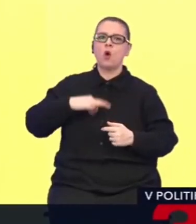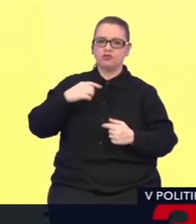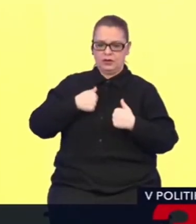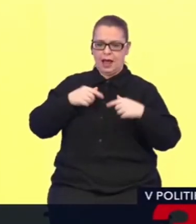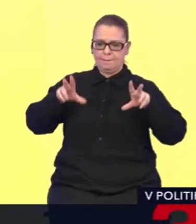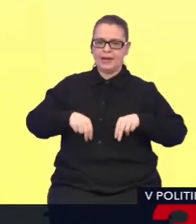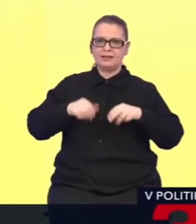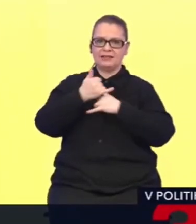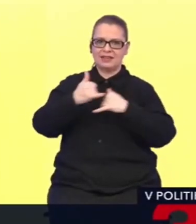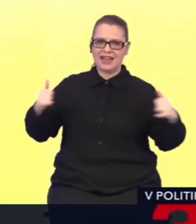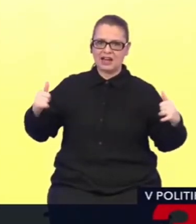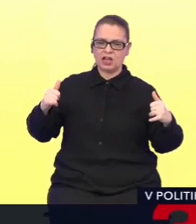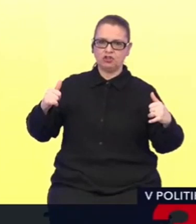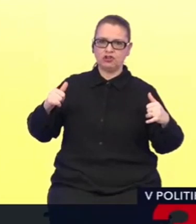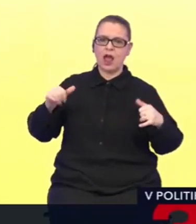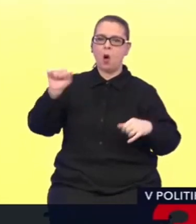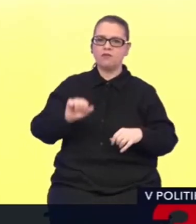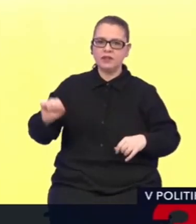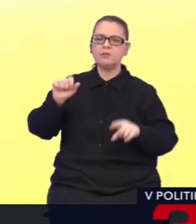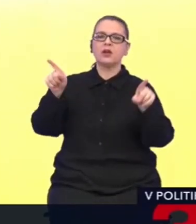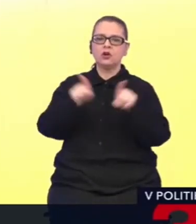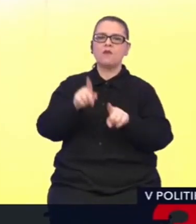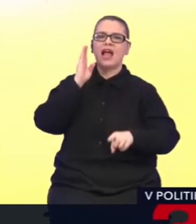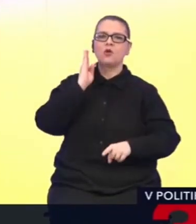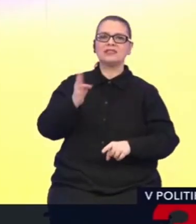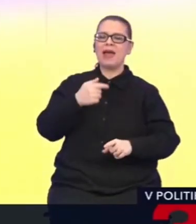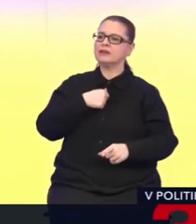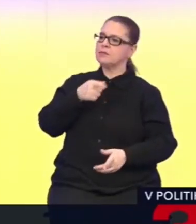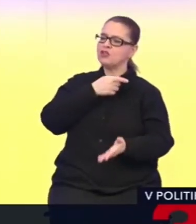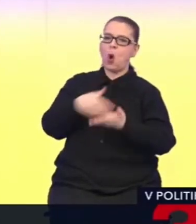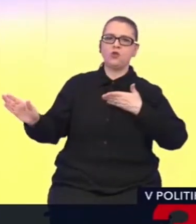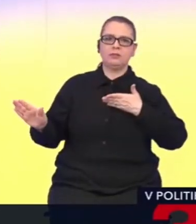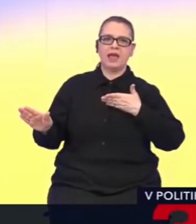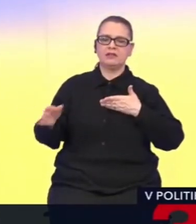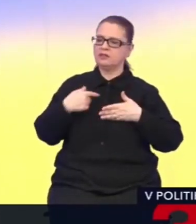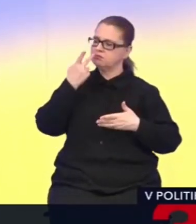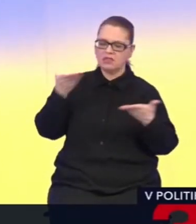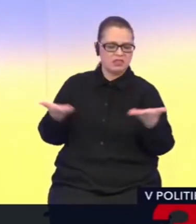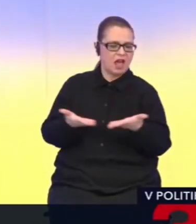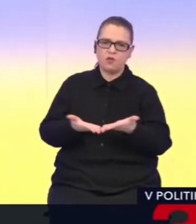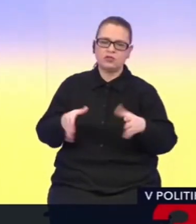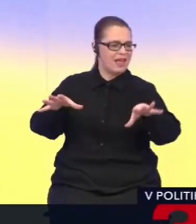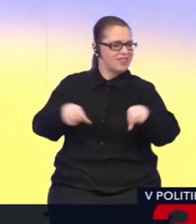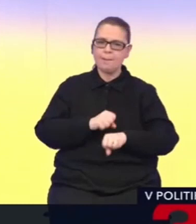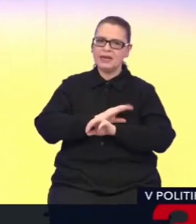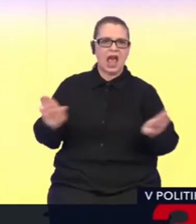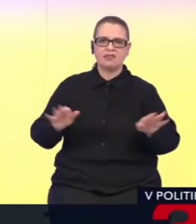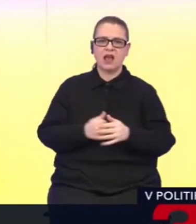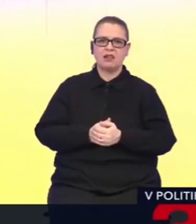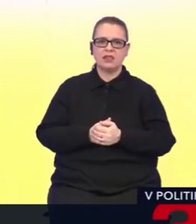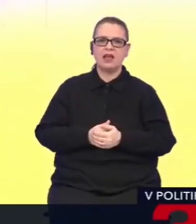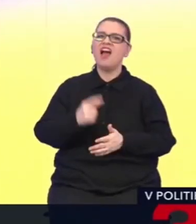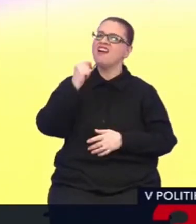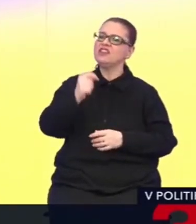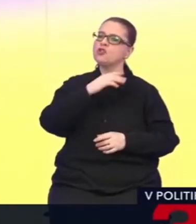výboru a takisto ako Smer Sociálna Demokracia odmietli, považujeme to za absolútne nepriateľné. Na druhej strane, Robert Fico